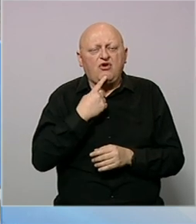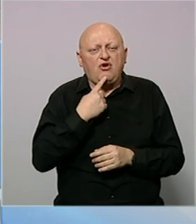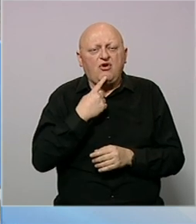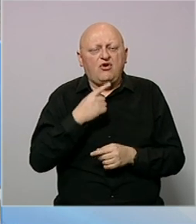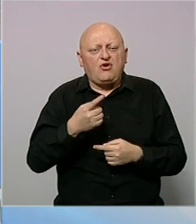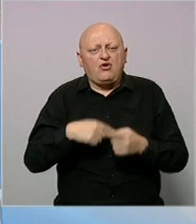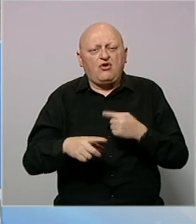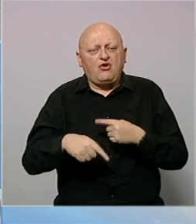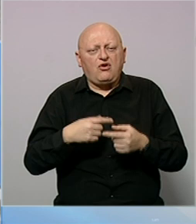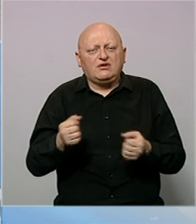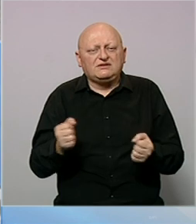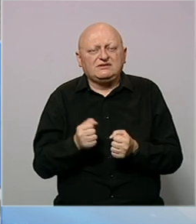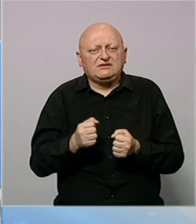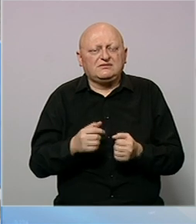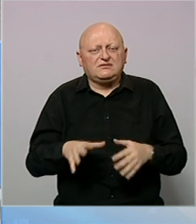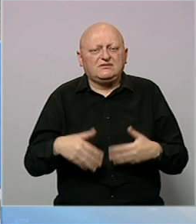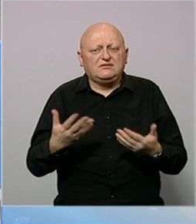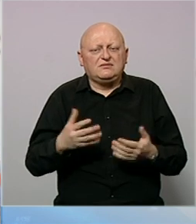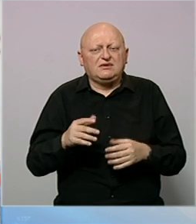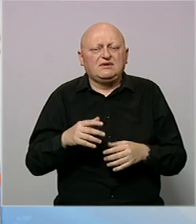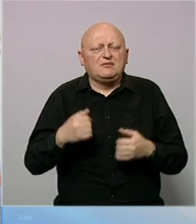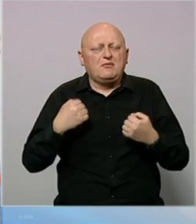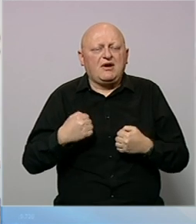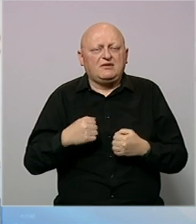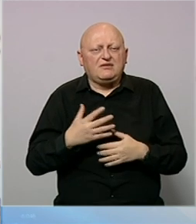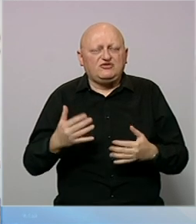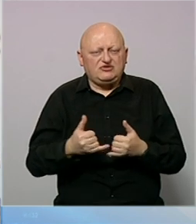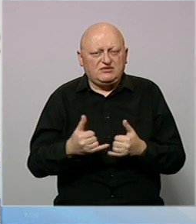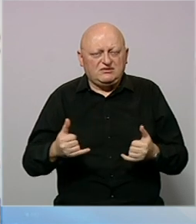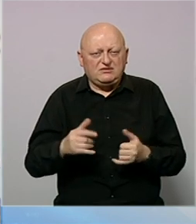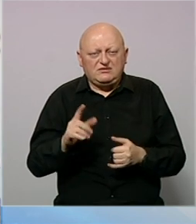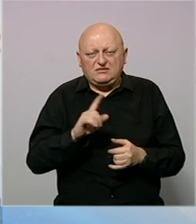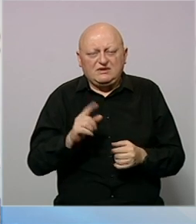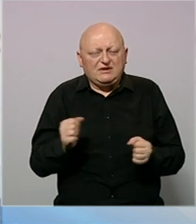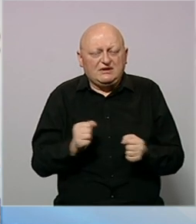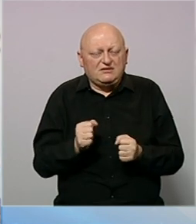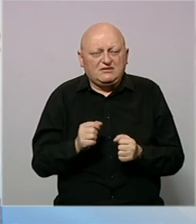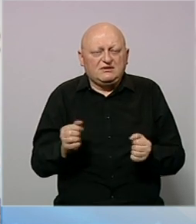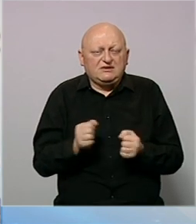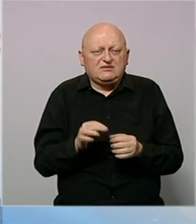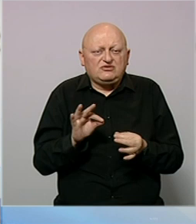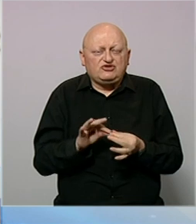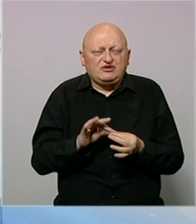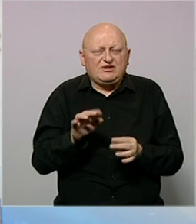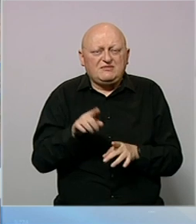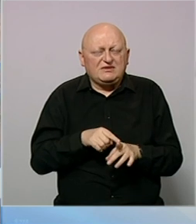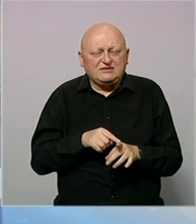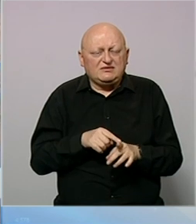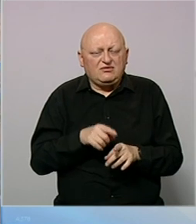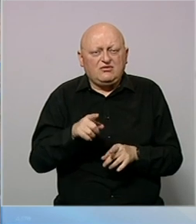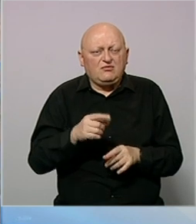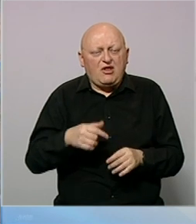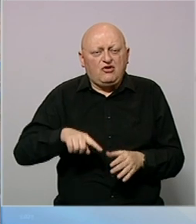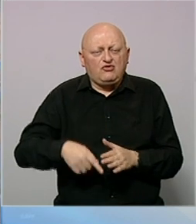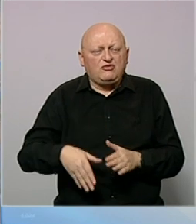kombinuju taj zimski ambijent sa nekim spa centrima. I dok većina građana ili ne zimuje ili za zimovanje štedi mjesecima, oni